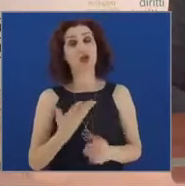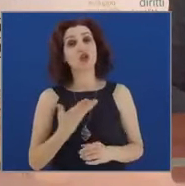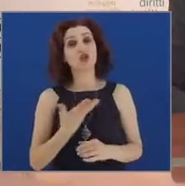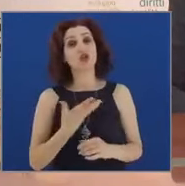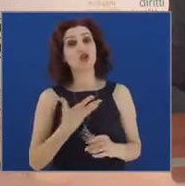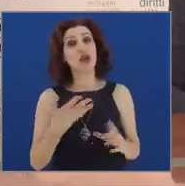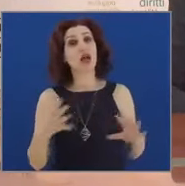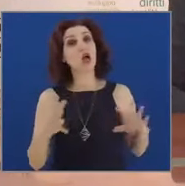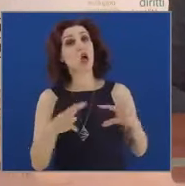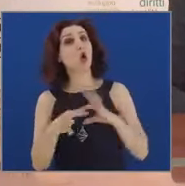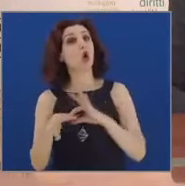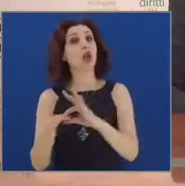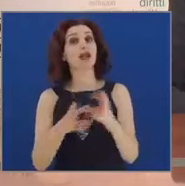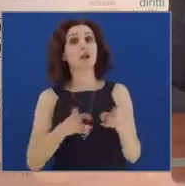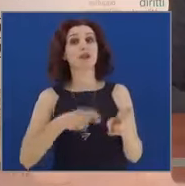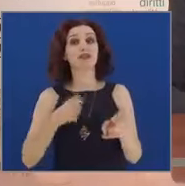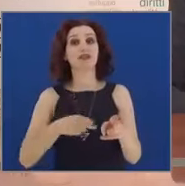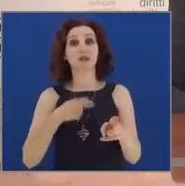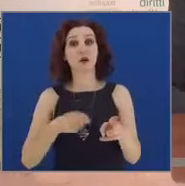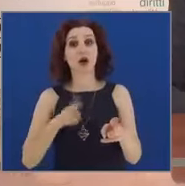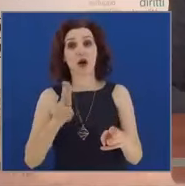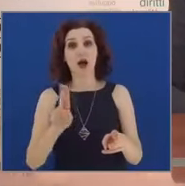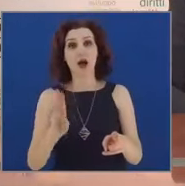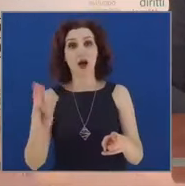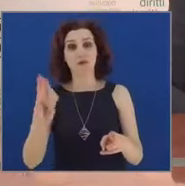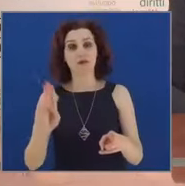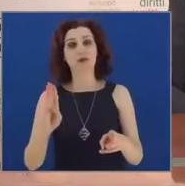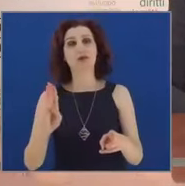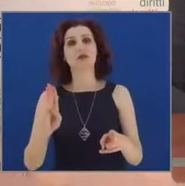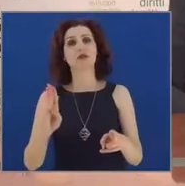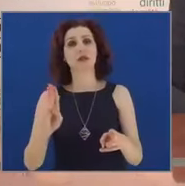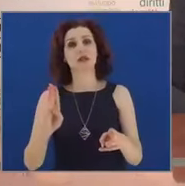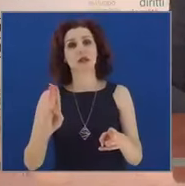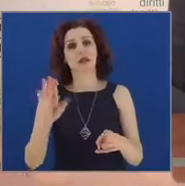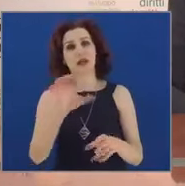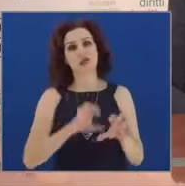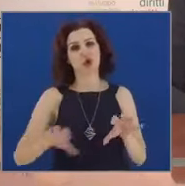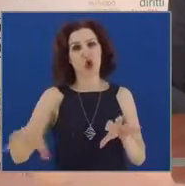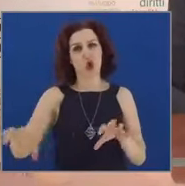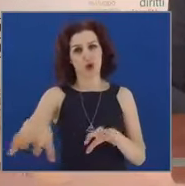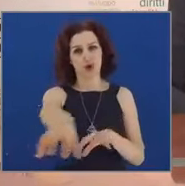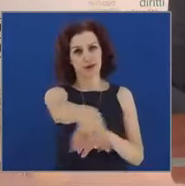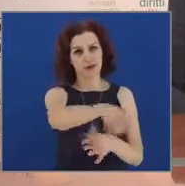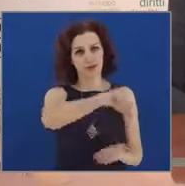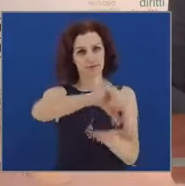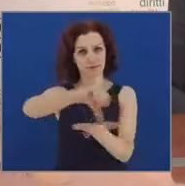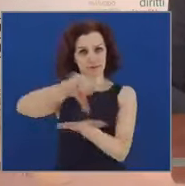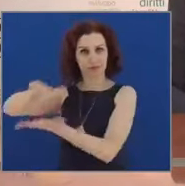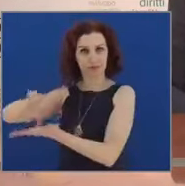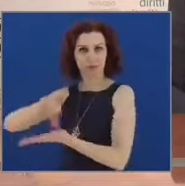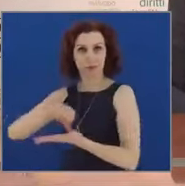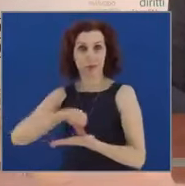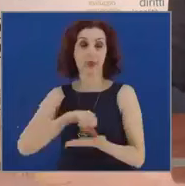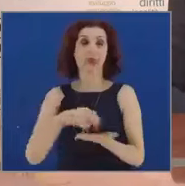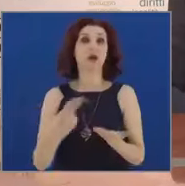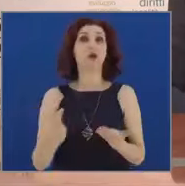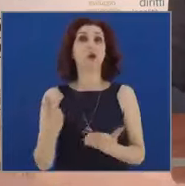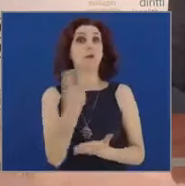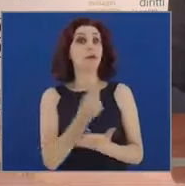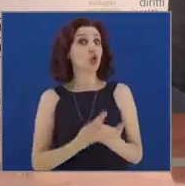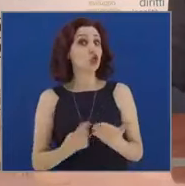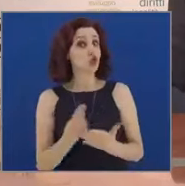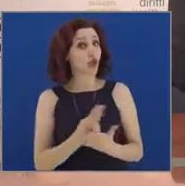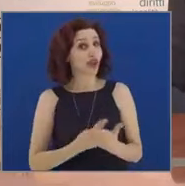ferroviario con gli hub principali della Regione. Ovviamente questi progetti sono a